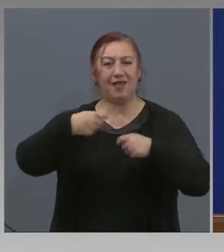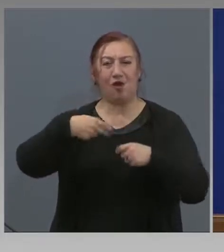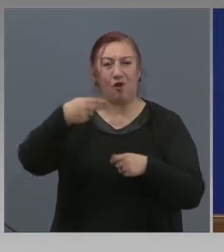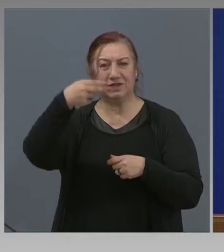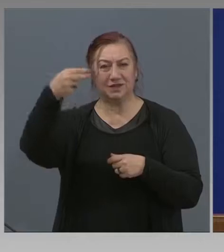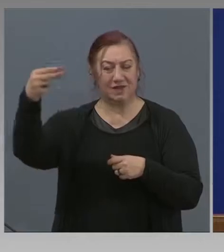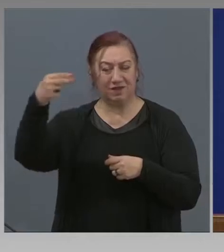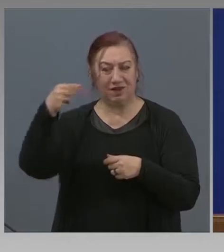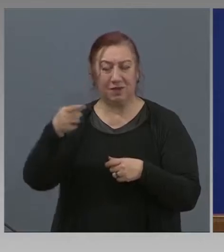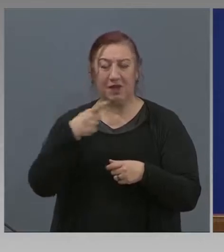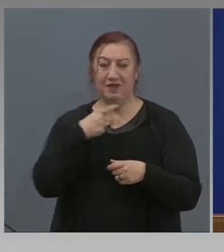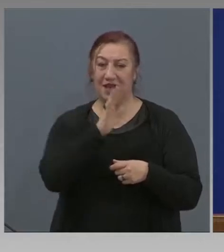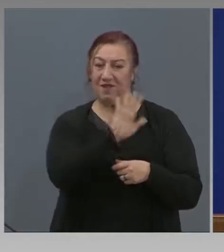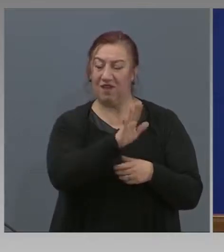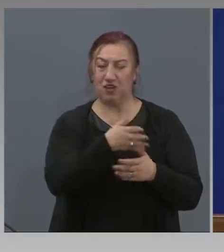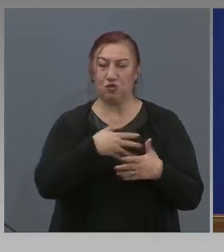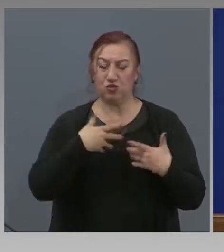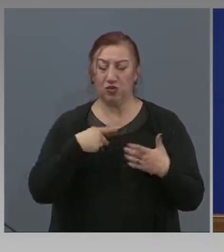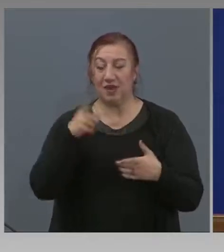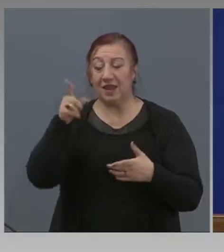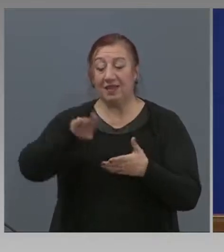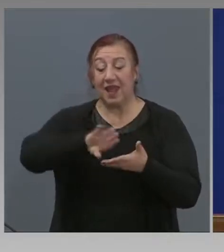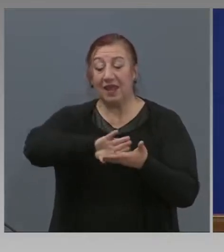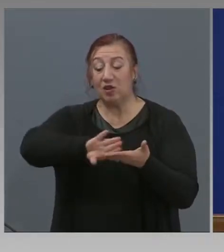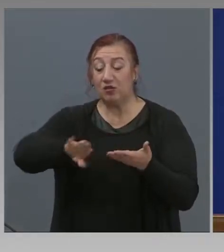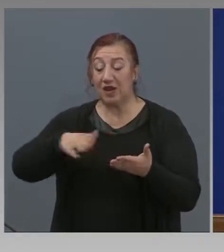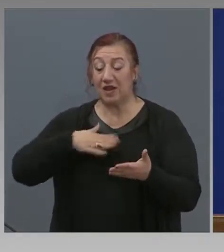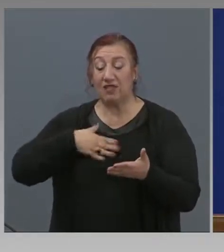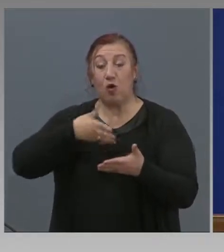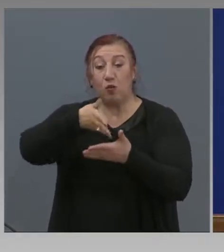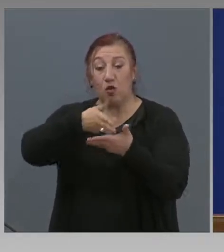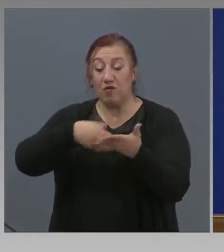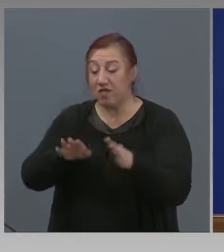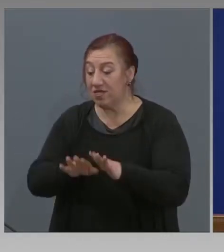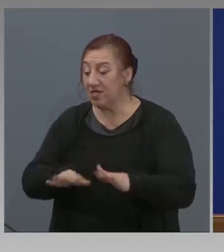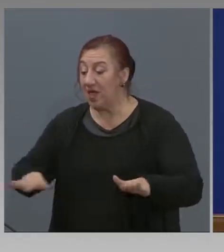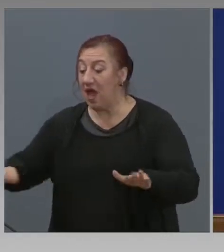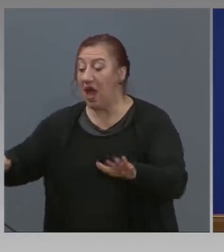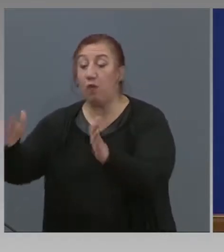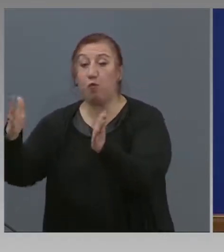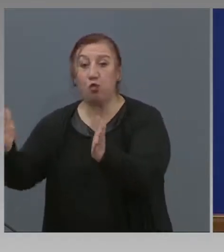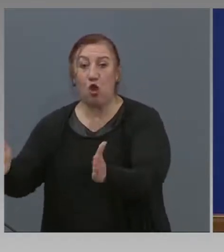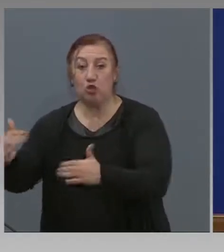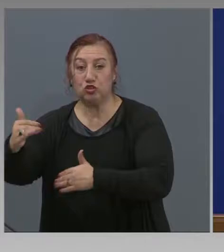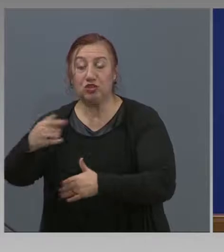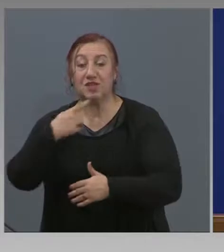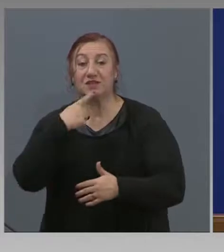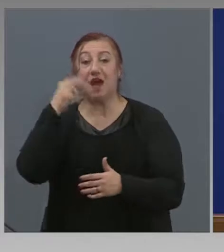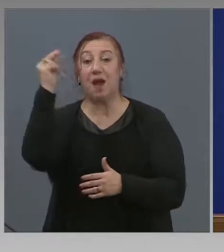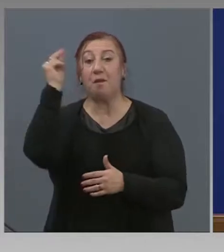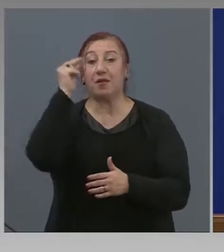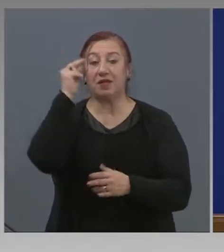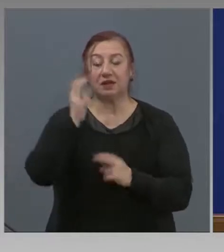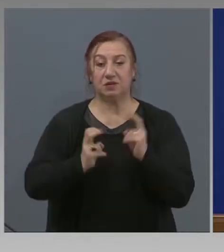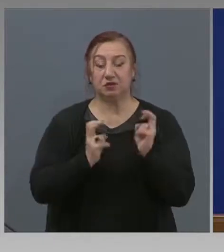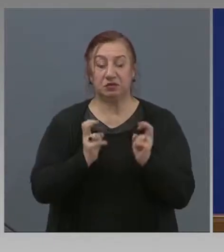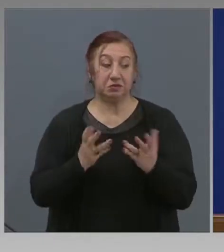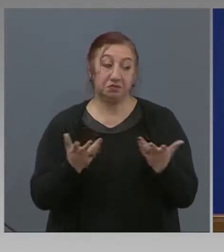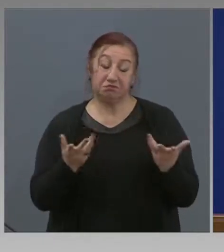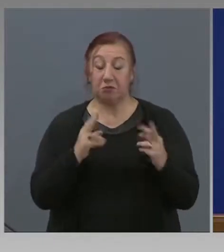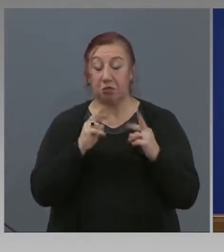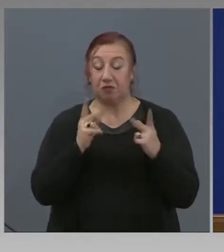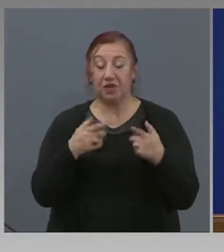отделят поне половината от площа си за българска продукция? Нямам коментар, защото тази